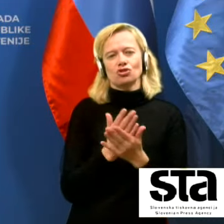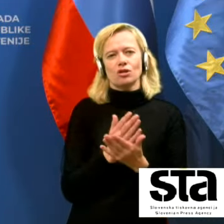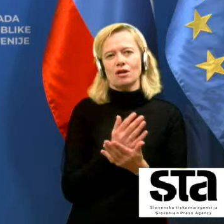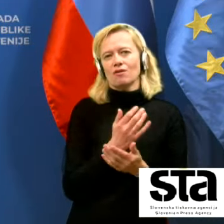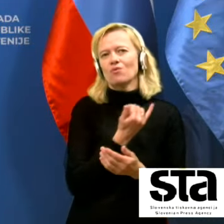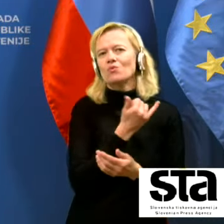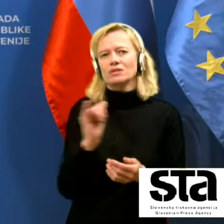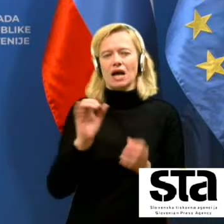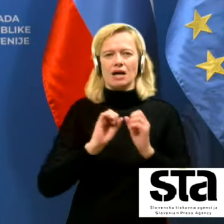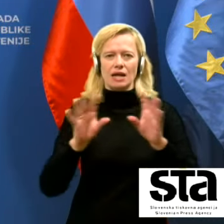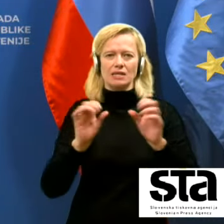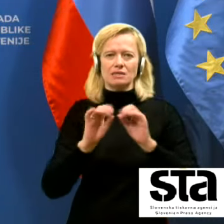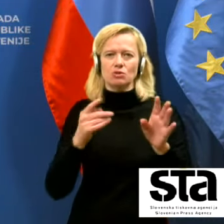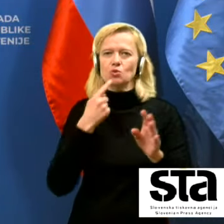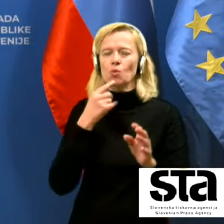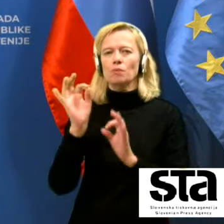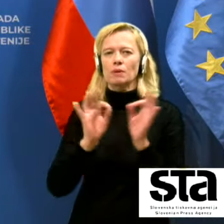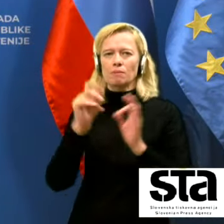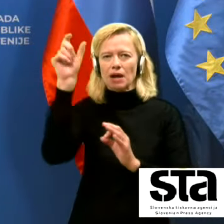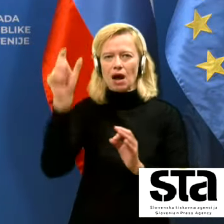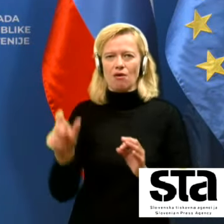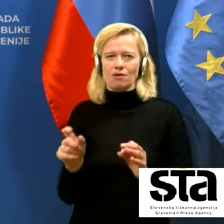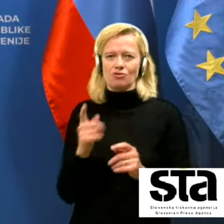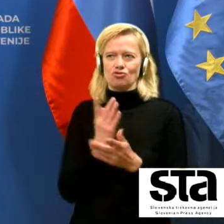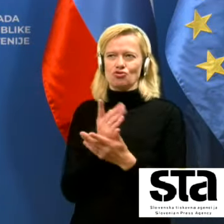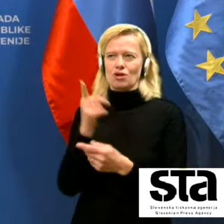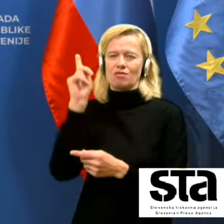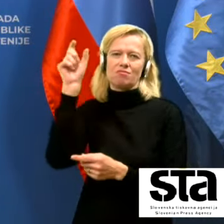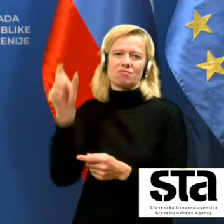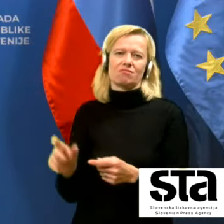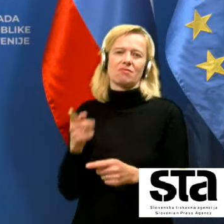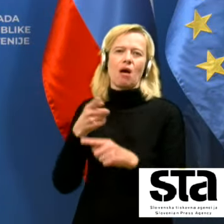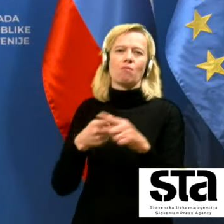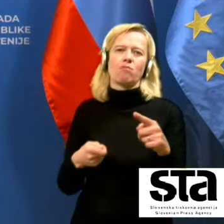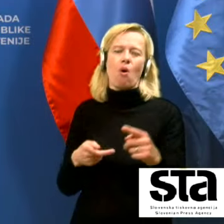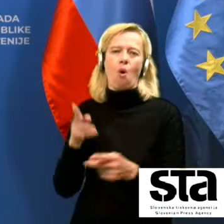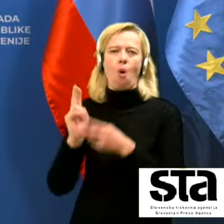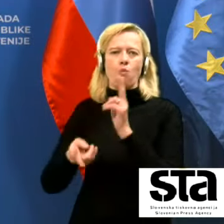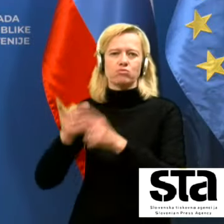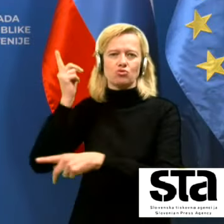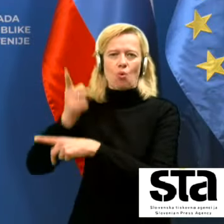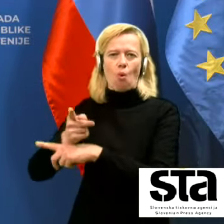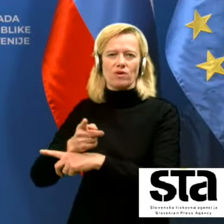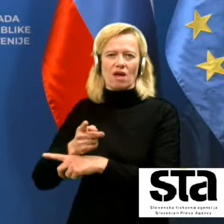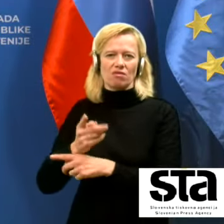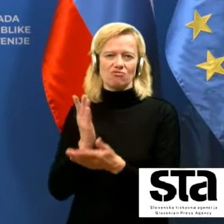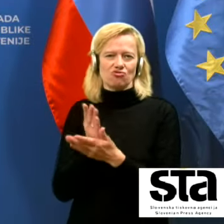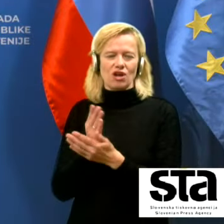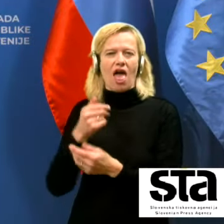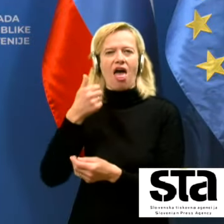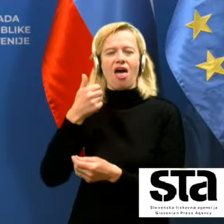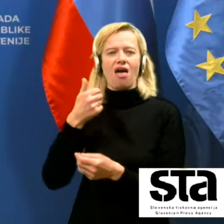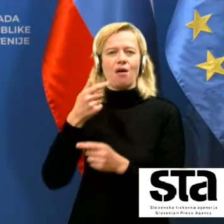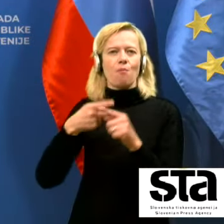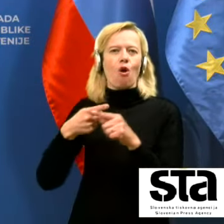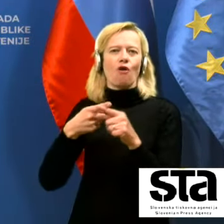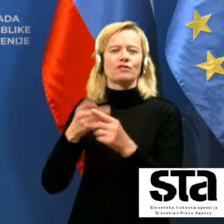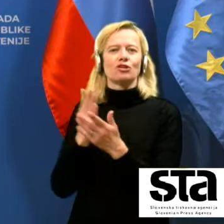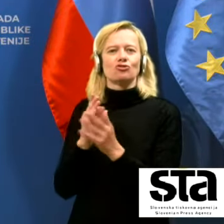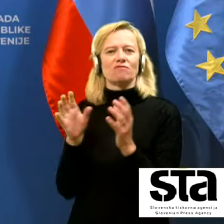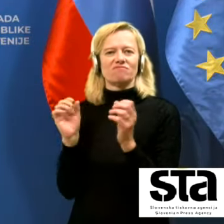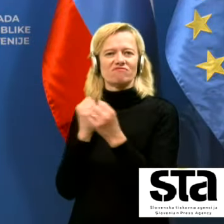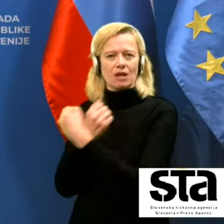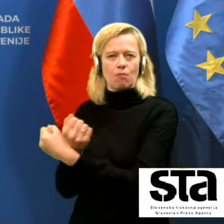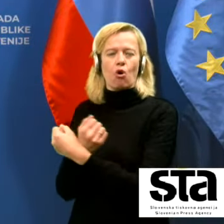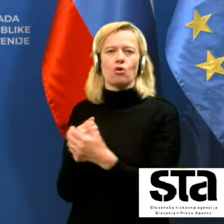razpis pripravlja in dela, že skor napol obsojen ali pa z eno nogo v zaporu. Moram reči, da je sila neprijetno